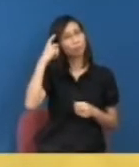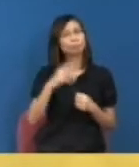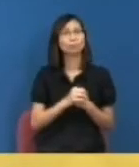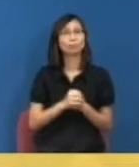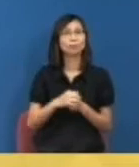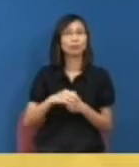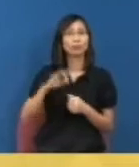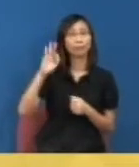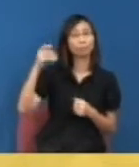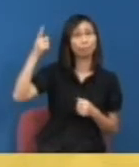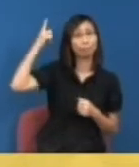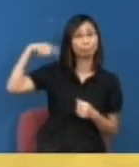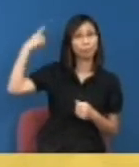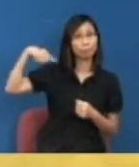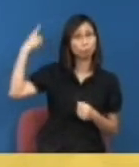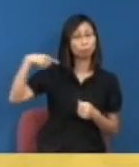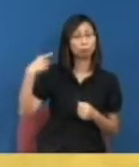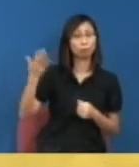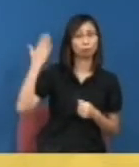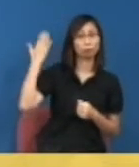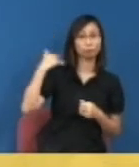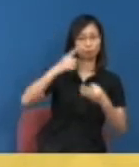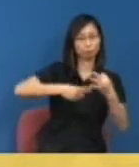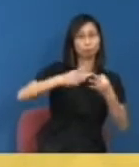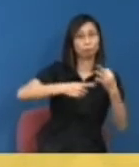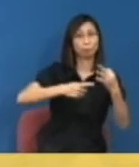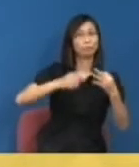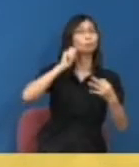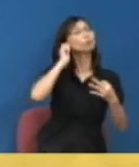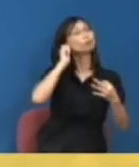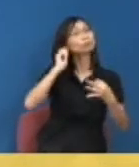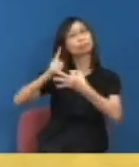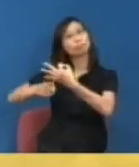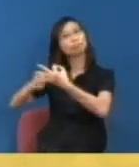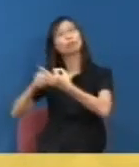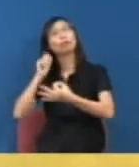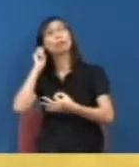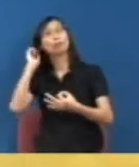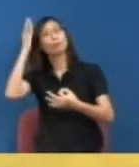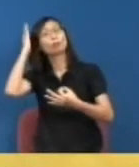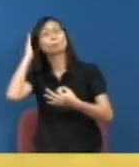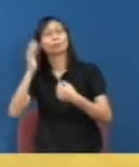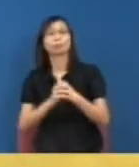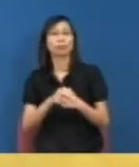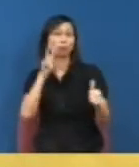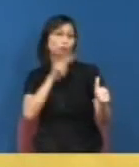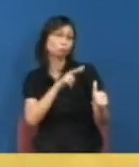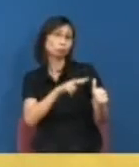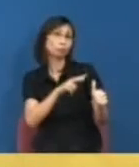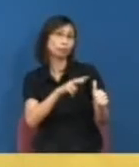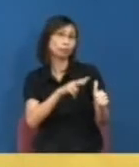管理主義開始之後引入了很多概念工業家構當中不單止只是大學